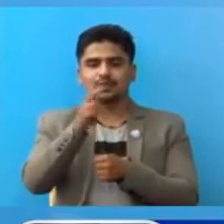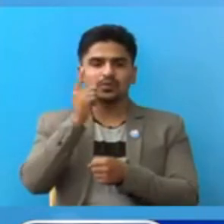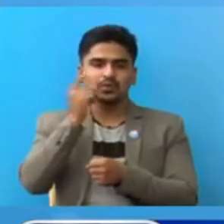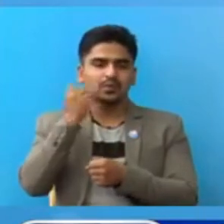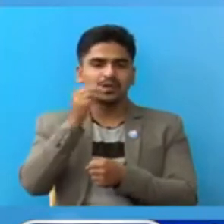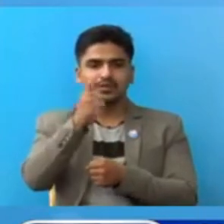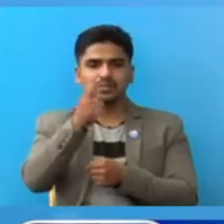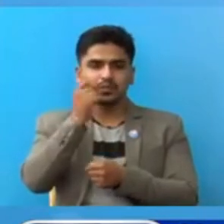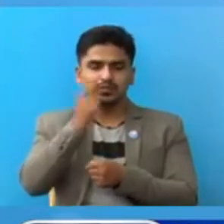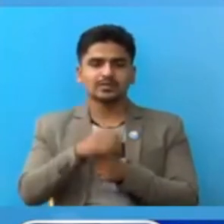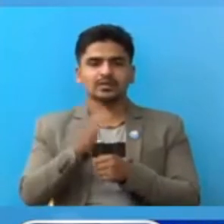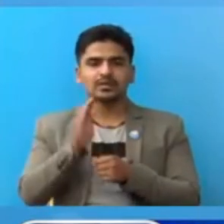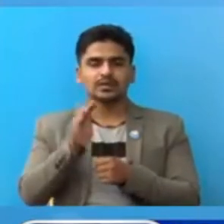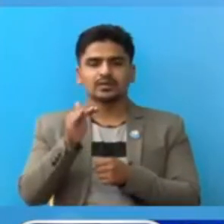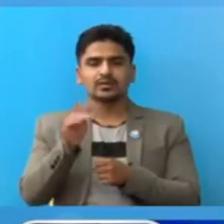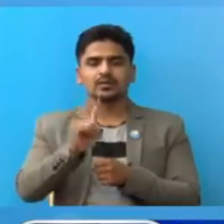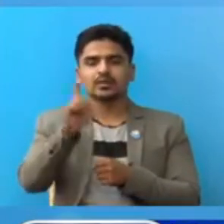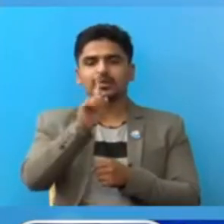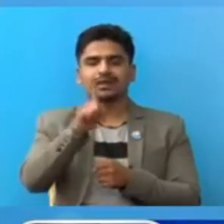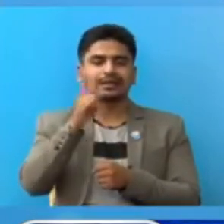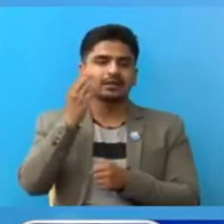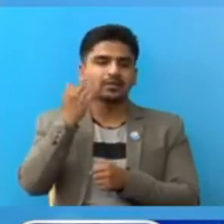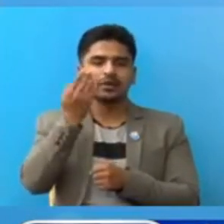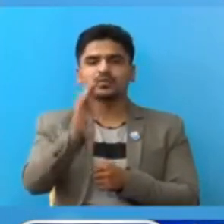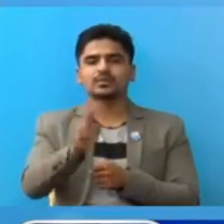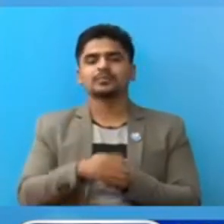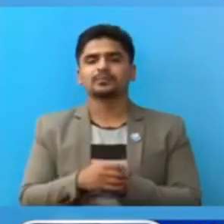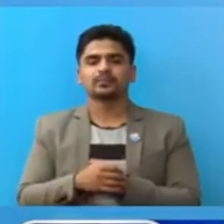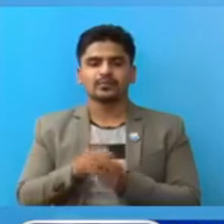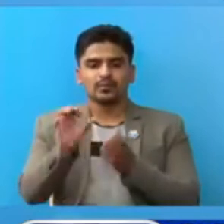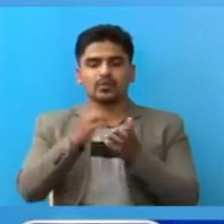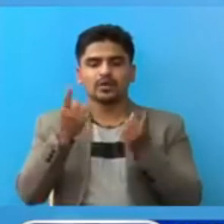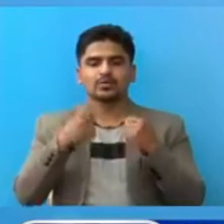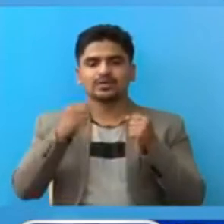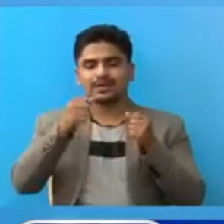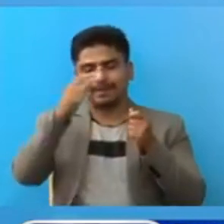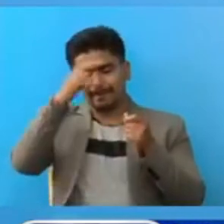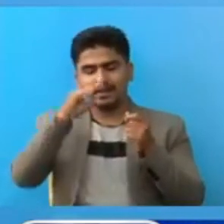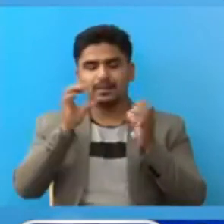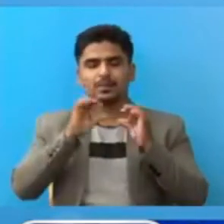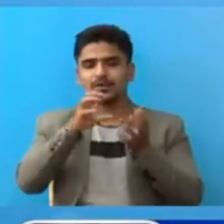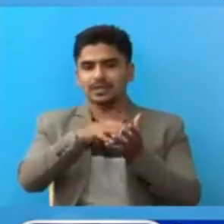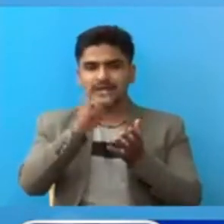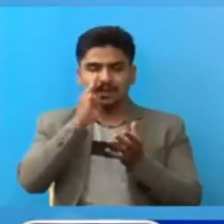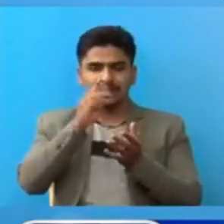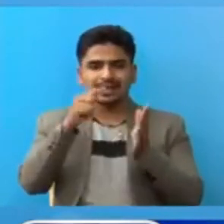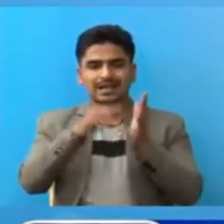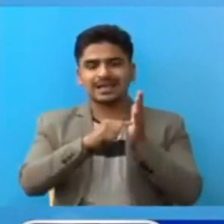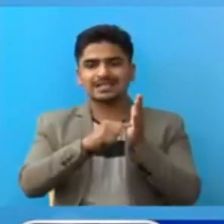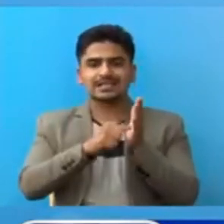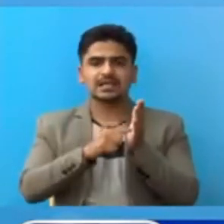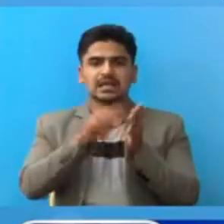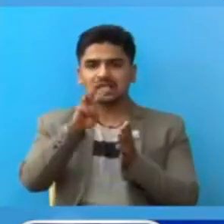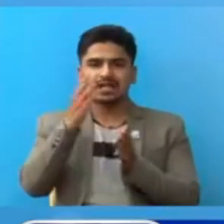र छ पुरूस र तनव का एक महिला उन्यूंच पोखरा स्वाथ्ट बिग्यान प्रतिस्थान प्रयोक्साला में कास्की का तीन